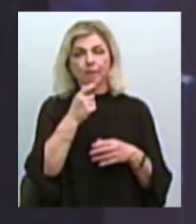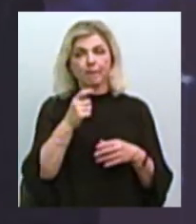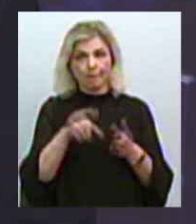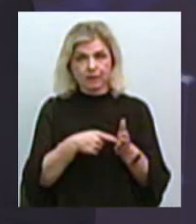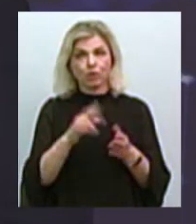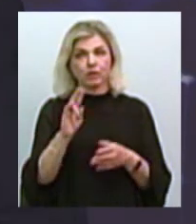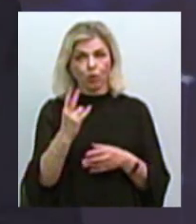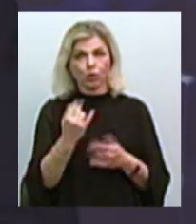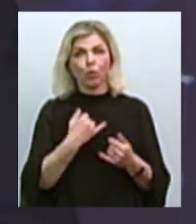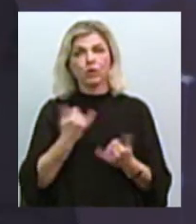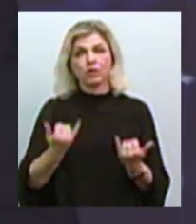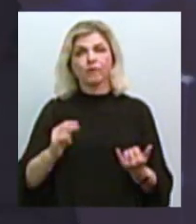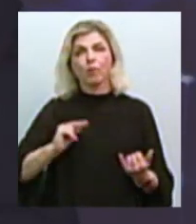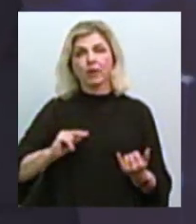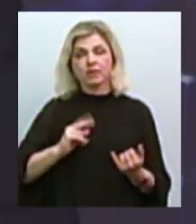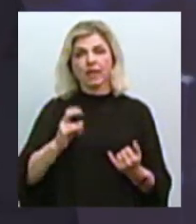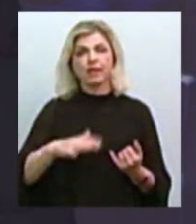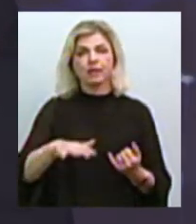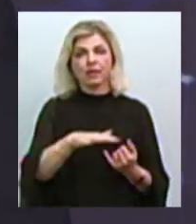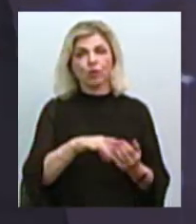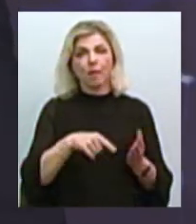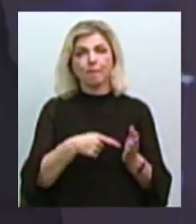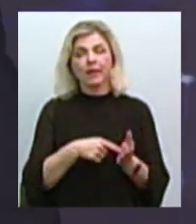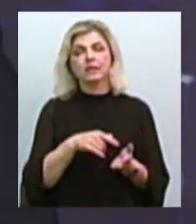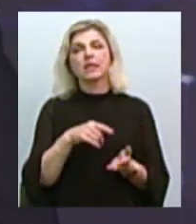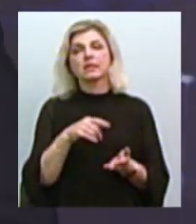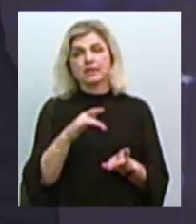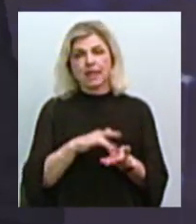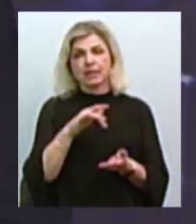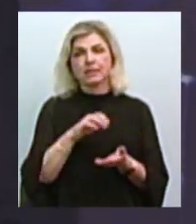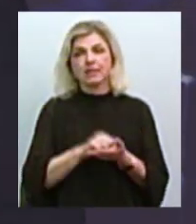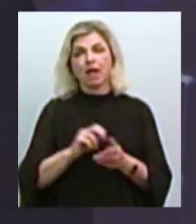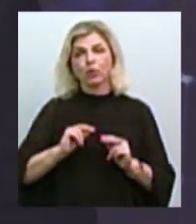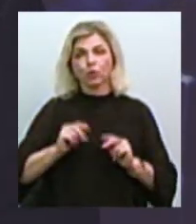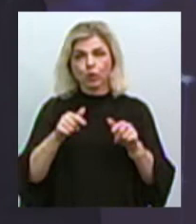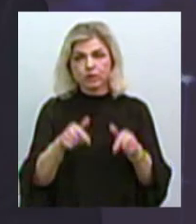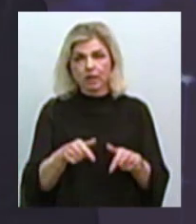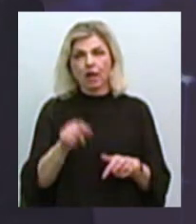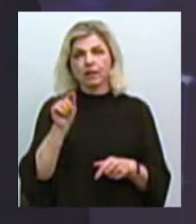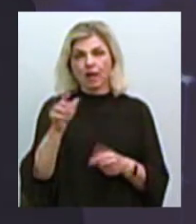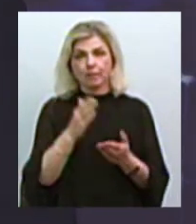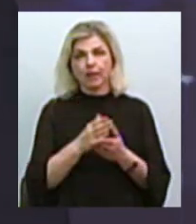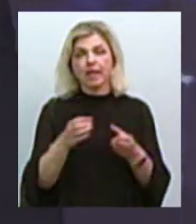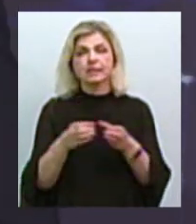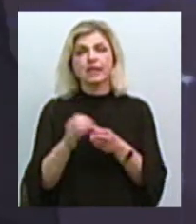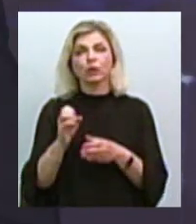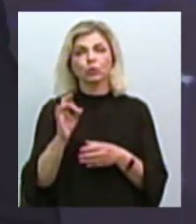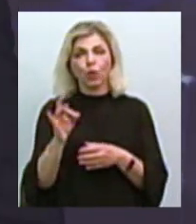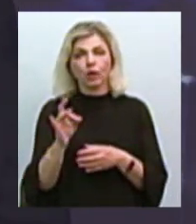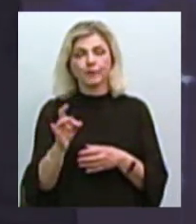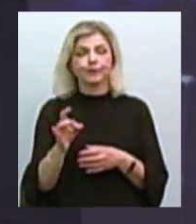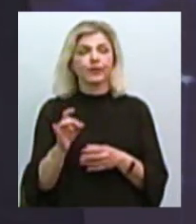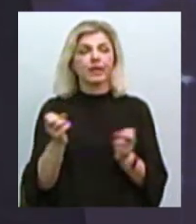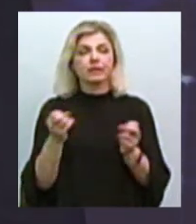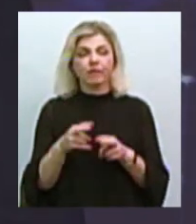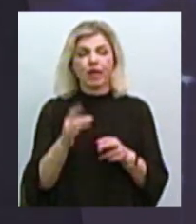сьогодні функціонує на території міста Миколаїв міський центр занятості. В ньому на сьогодні у нас є сектор рекрутингу. Тобто